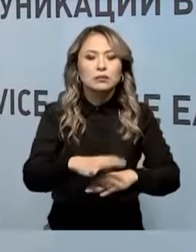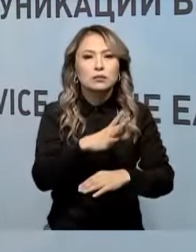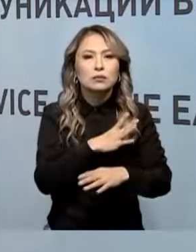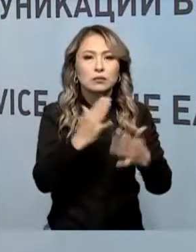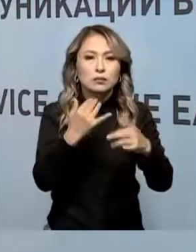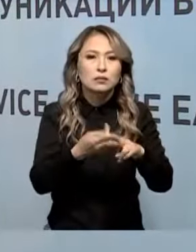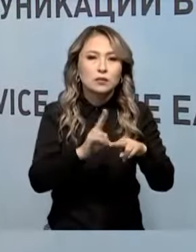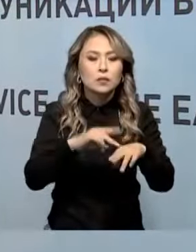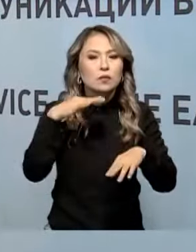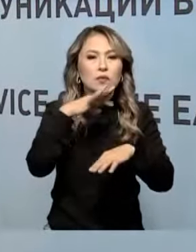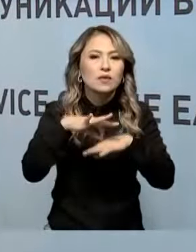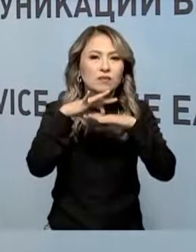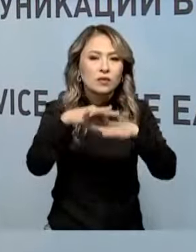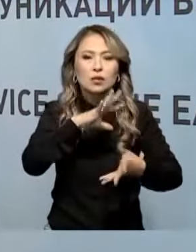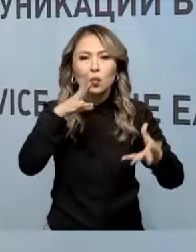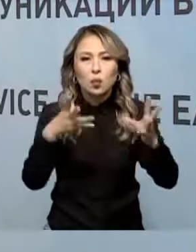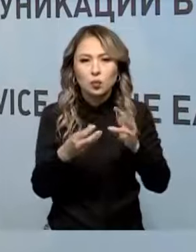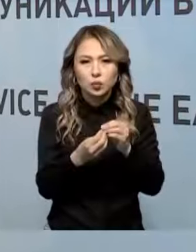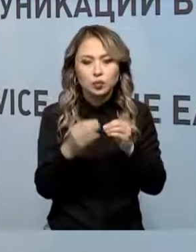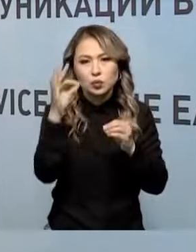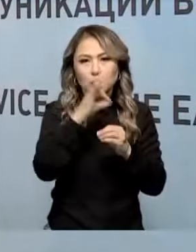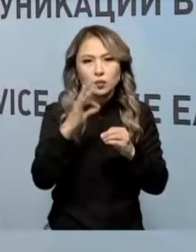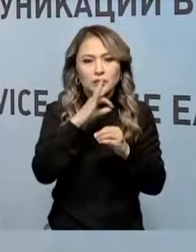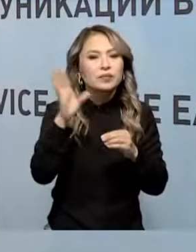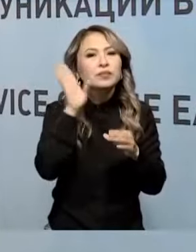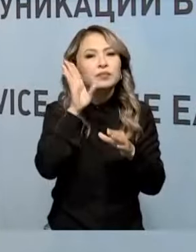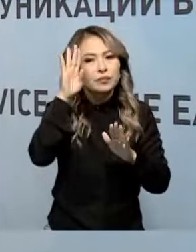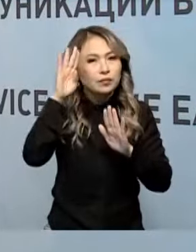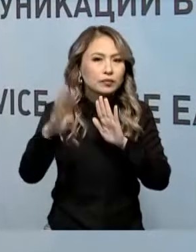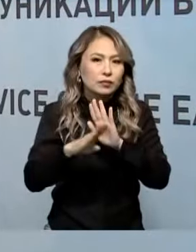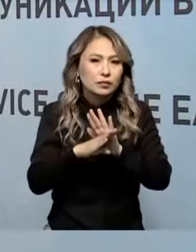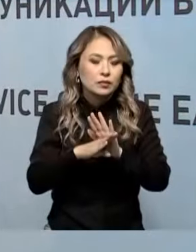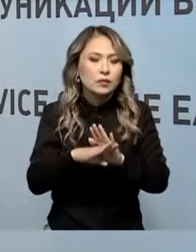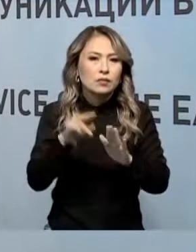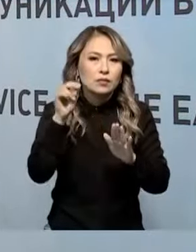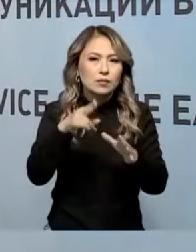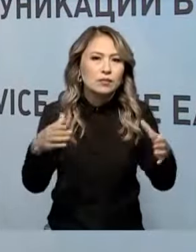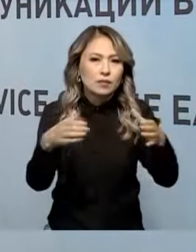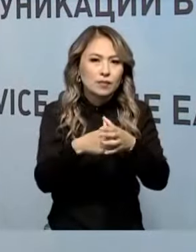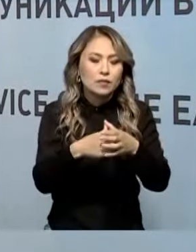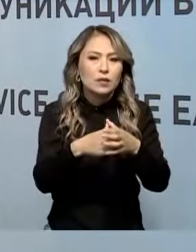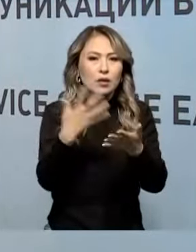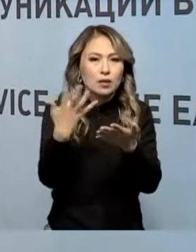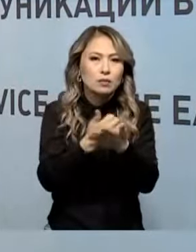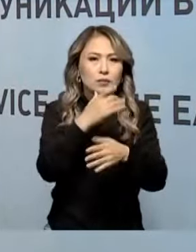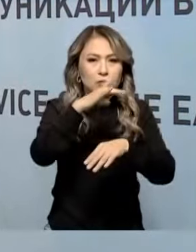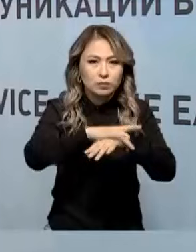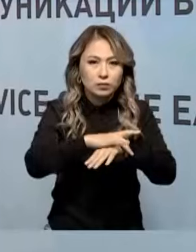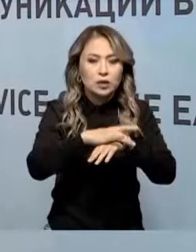Сол көп факторлы қордыңды бойынша, Сол үйдені су қоймасы апаттық жағдайда болып анықталған.